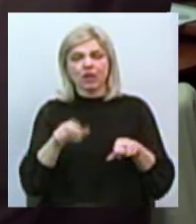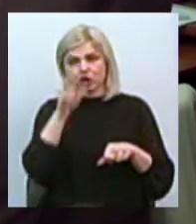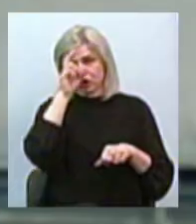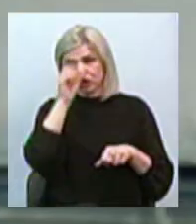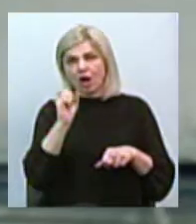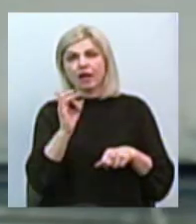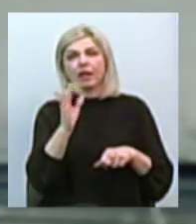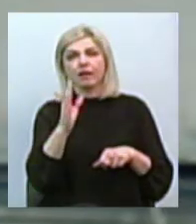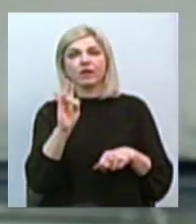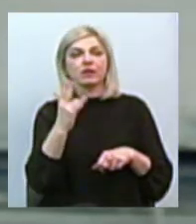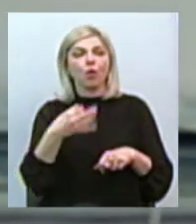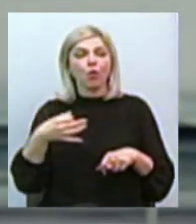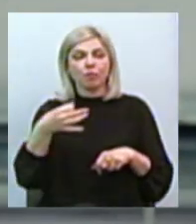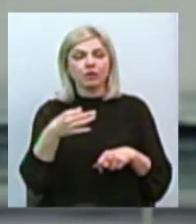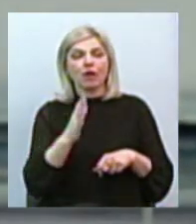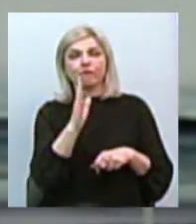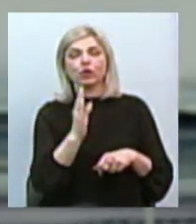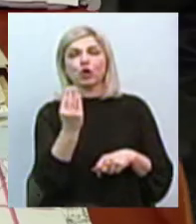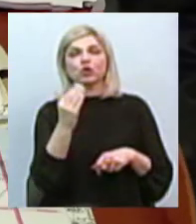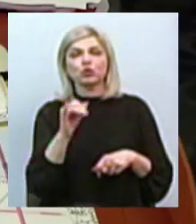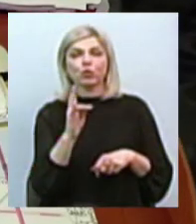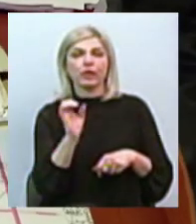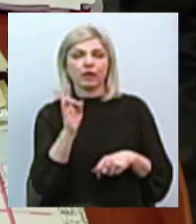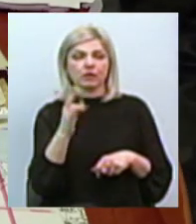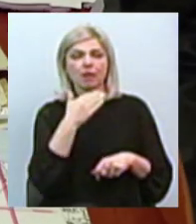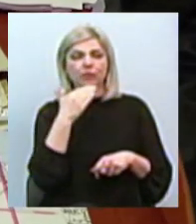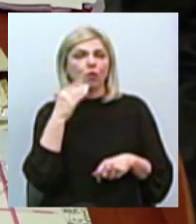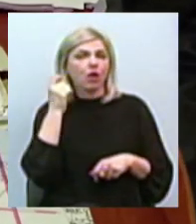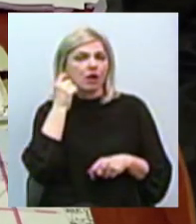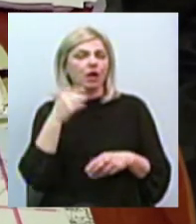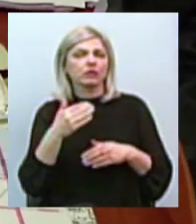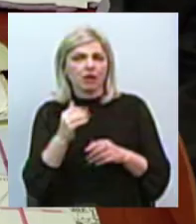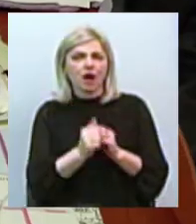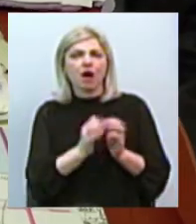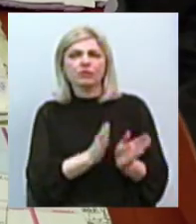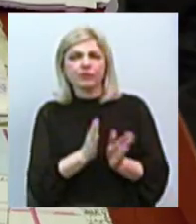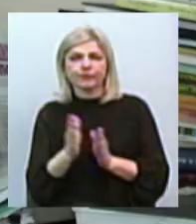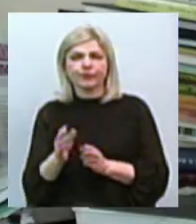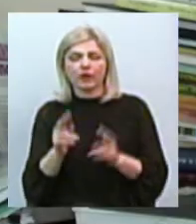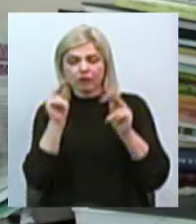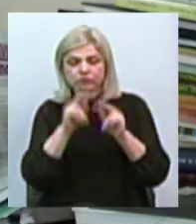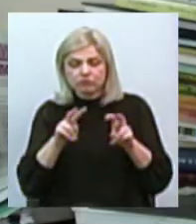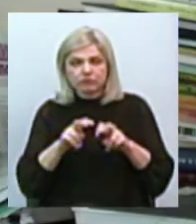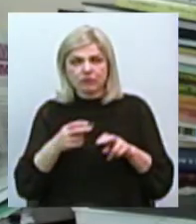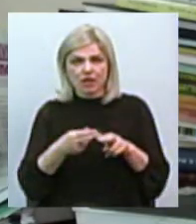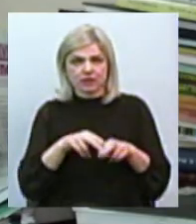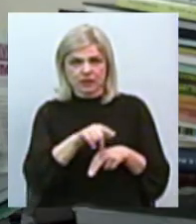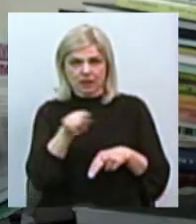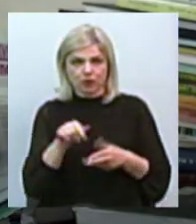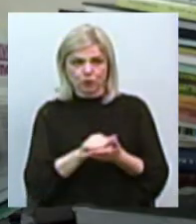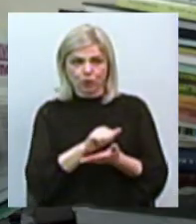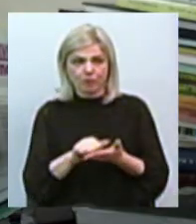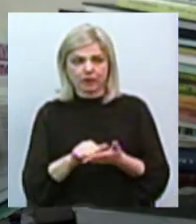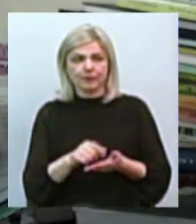Миколаївської області Володимир Щукін багато років поспіль досліджує ці документи. Та територія, яку сьогодні